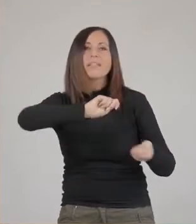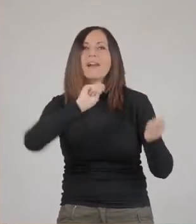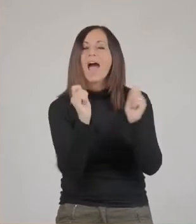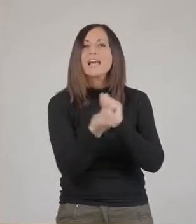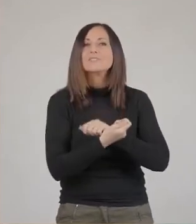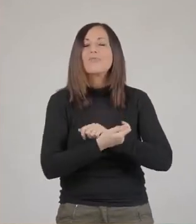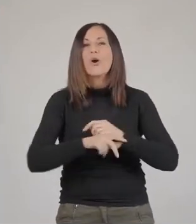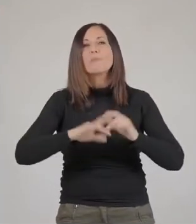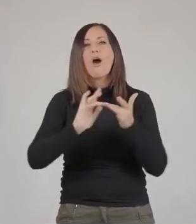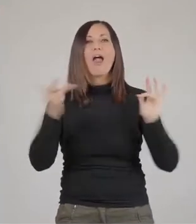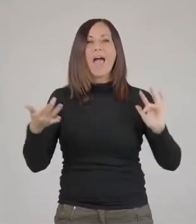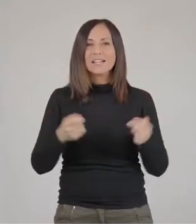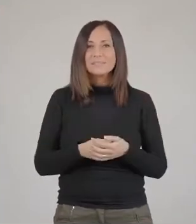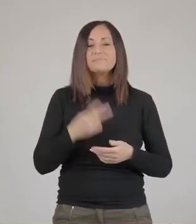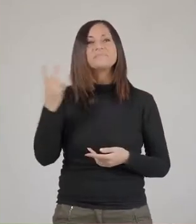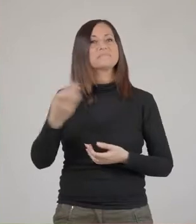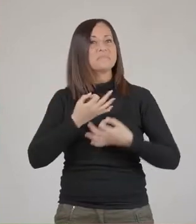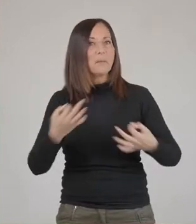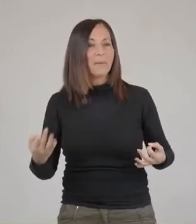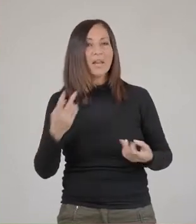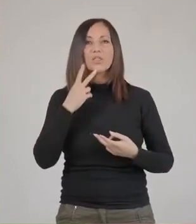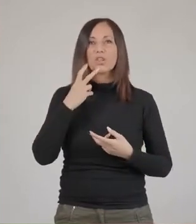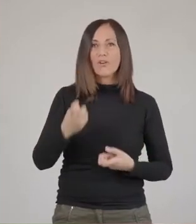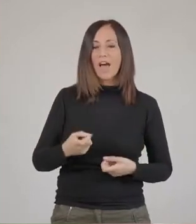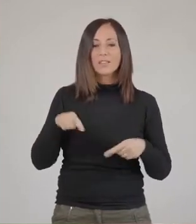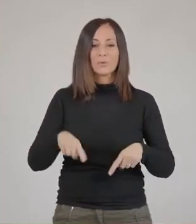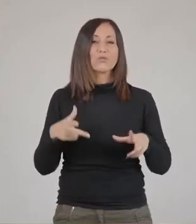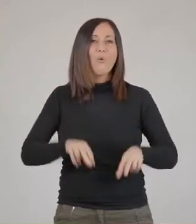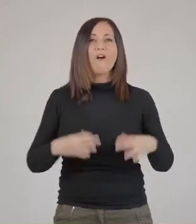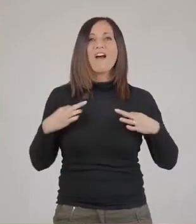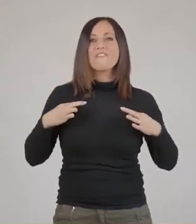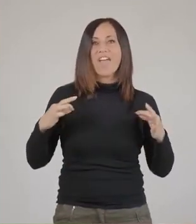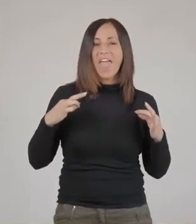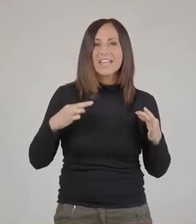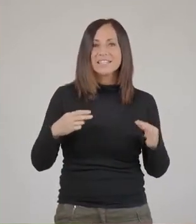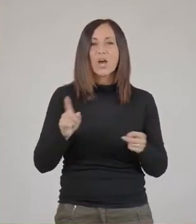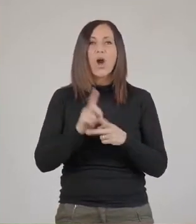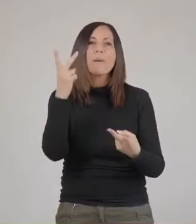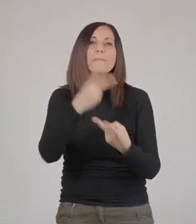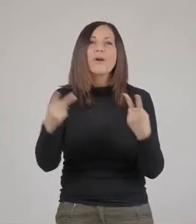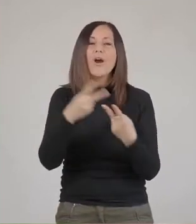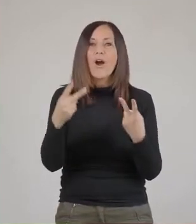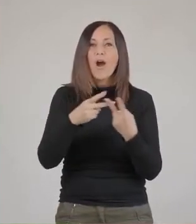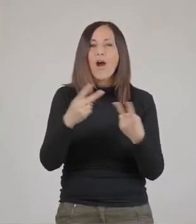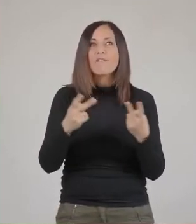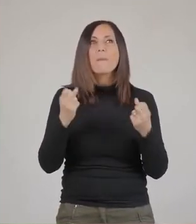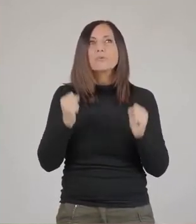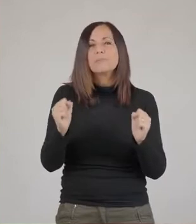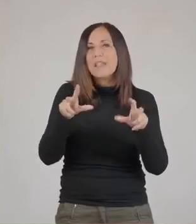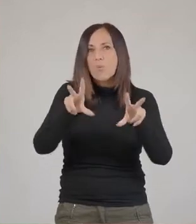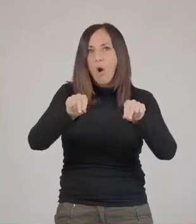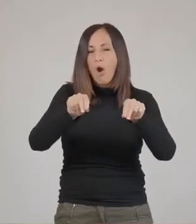trasformate in eventi online. Trovati in questa nuova veste stiamo testando delle nuove